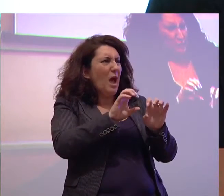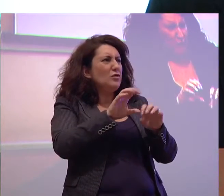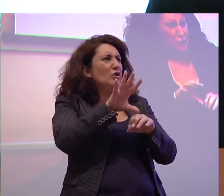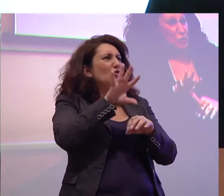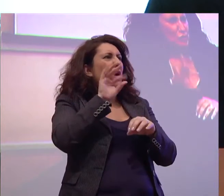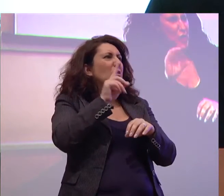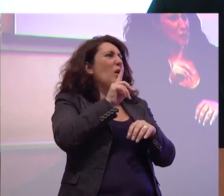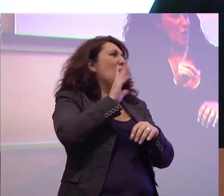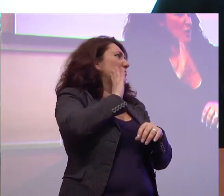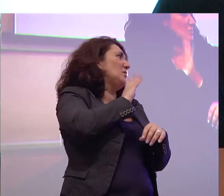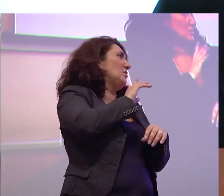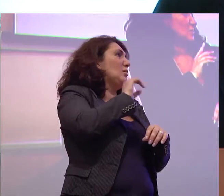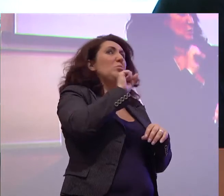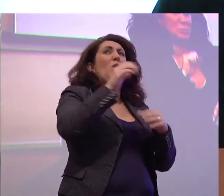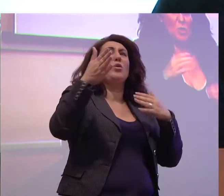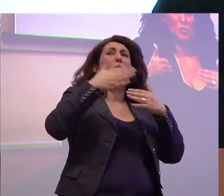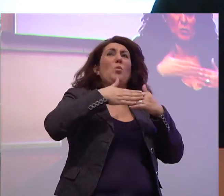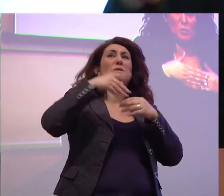piacere se si può chiudere la porta?